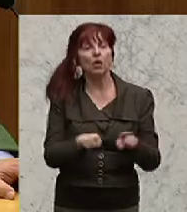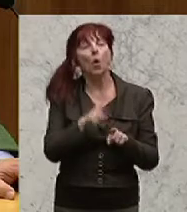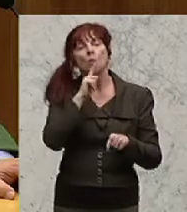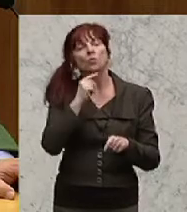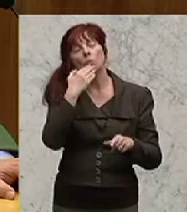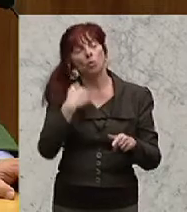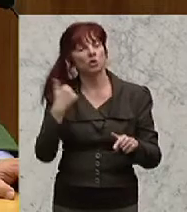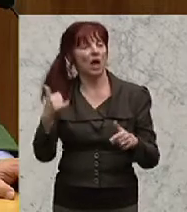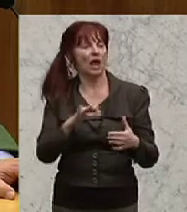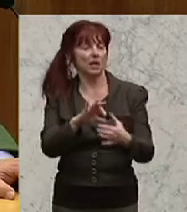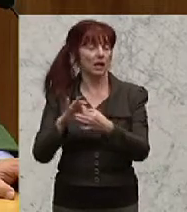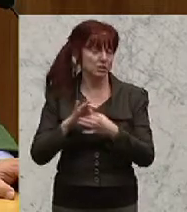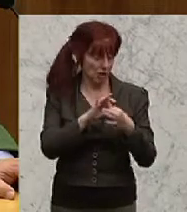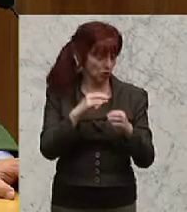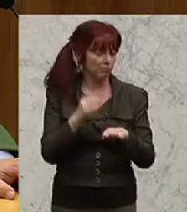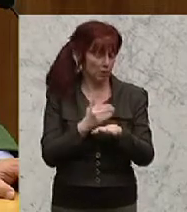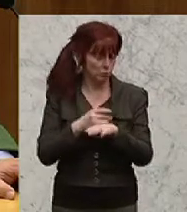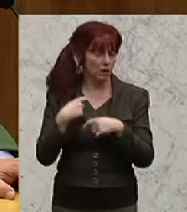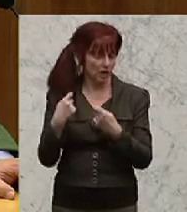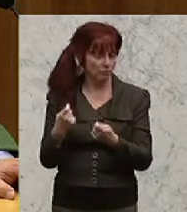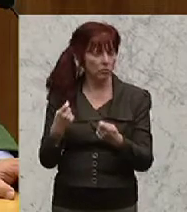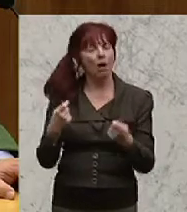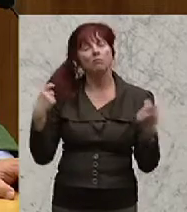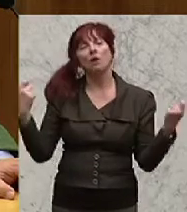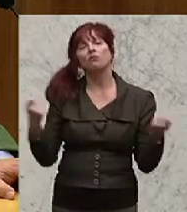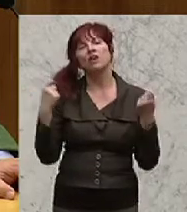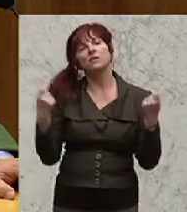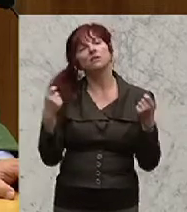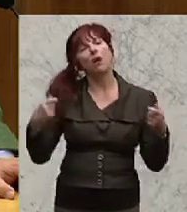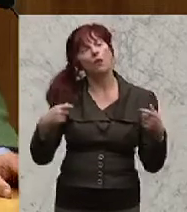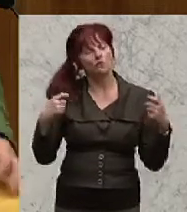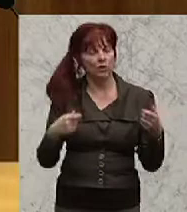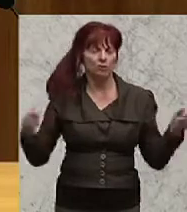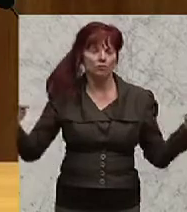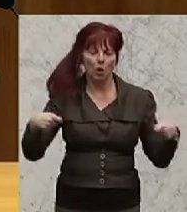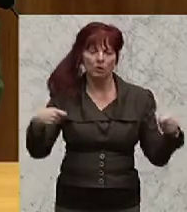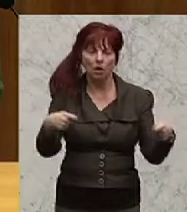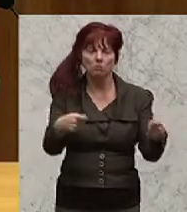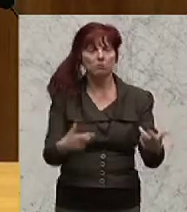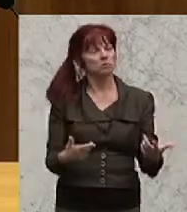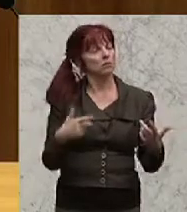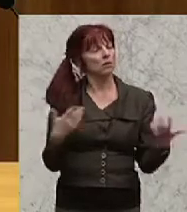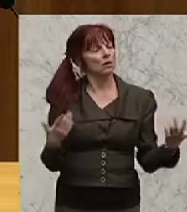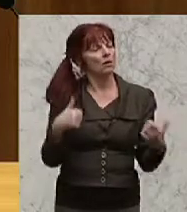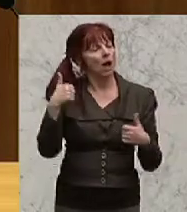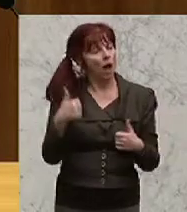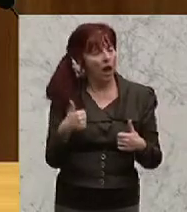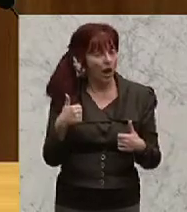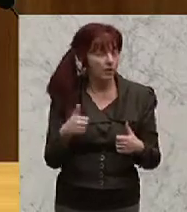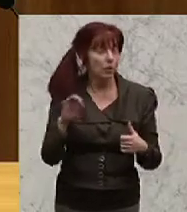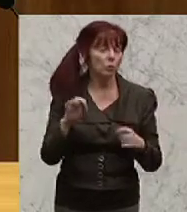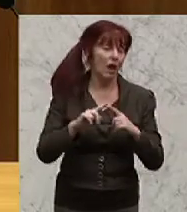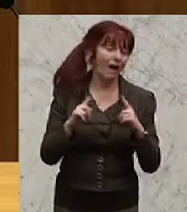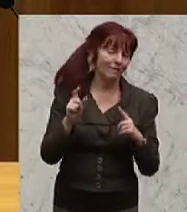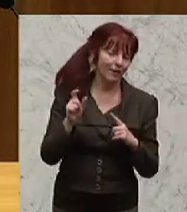Gesellschaft, Beispiele gibt es ja dann, wo man dann irgendein Festival vor Ort dann fördert, damit der eine oder andere, so wie es leider Gottes